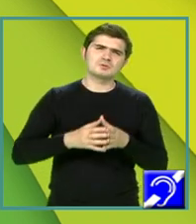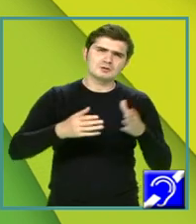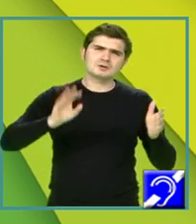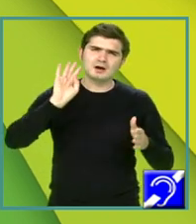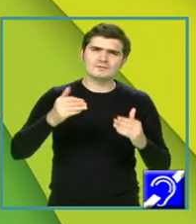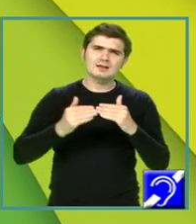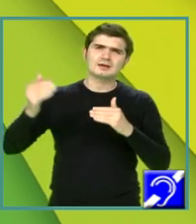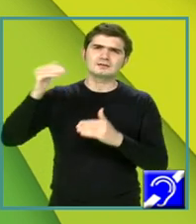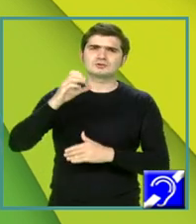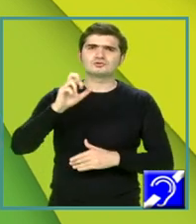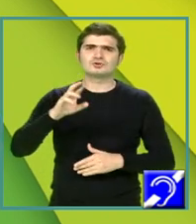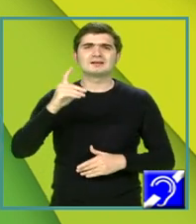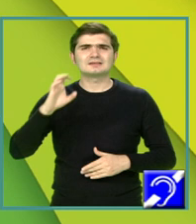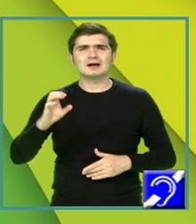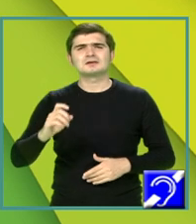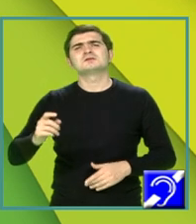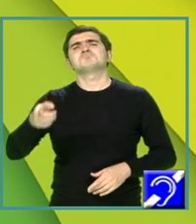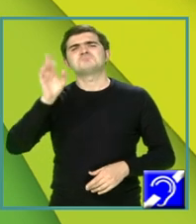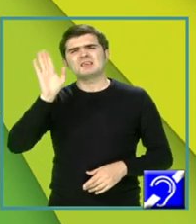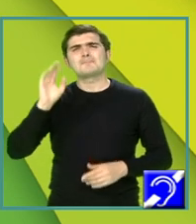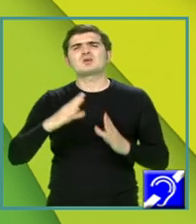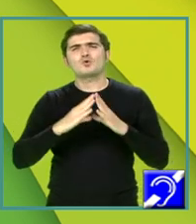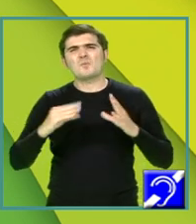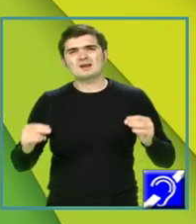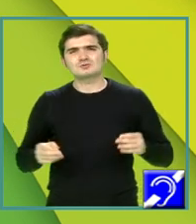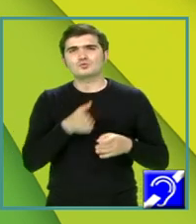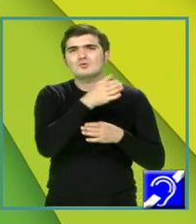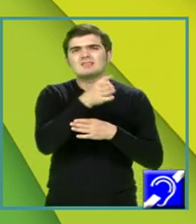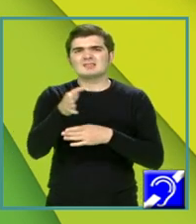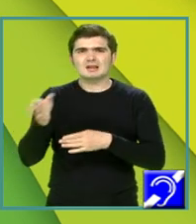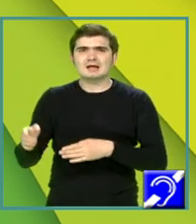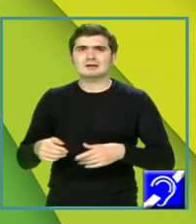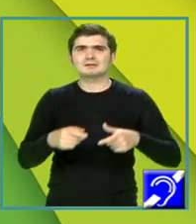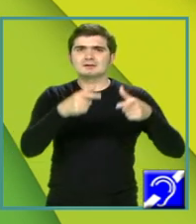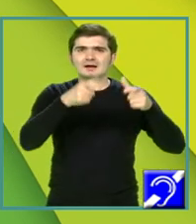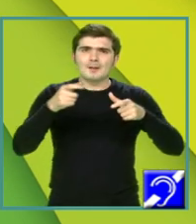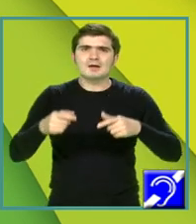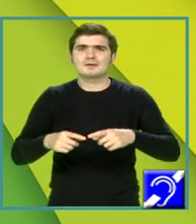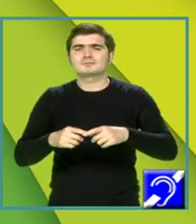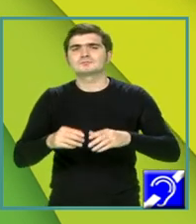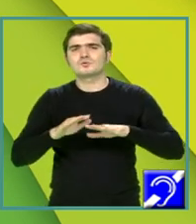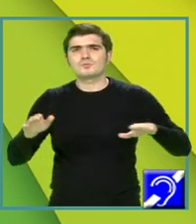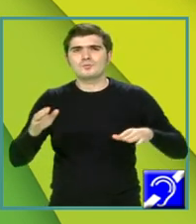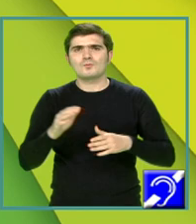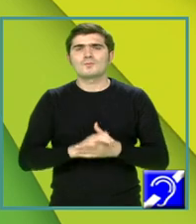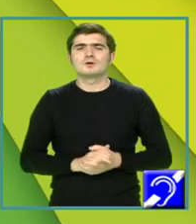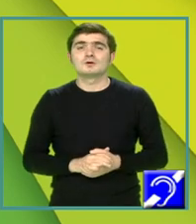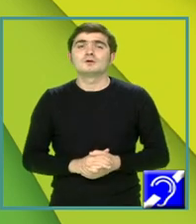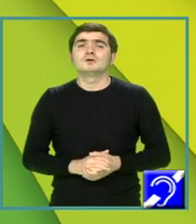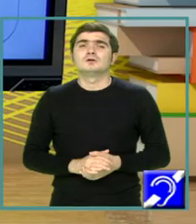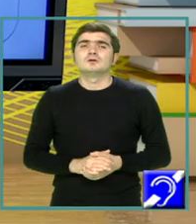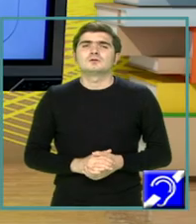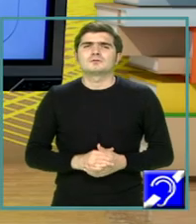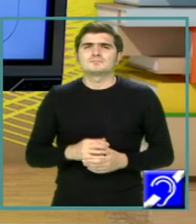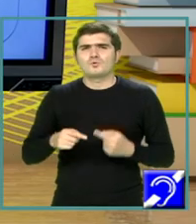având la etaj un cerdac tipic românesc cu intrări la diferitele încăperi, cu mobile școvoare naționale. Exercițiul 4 este